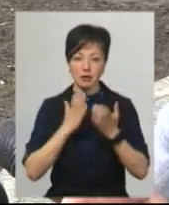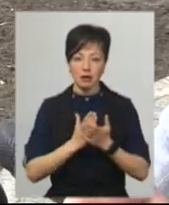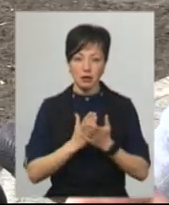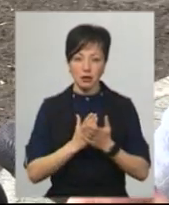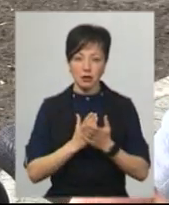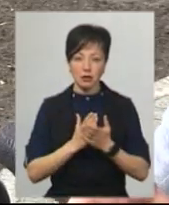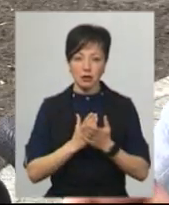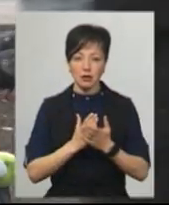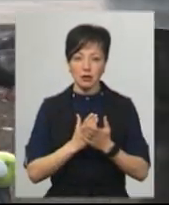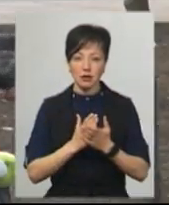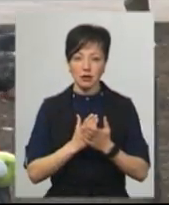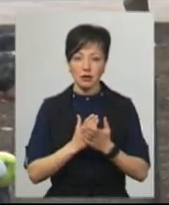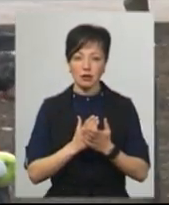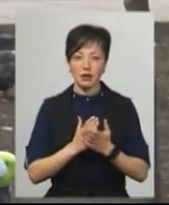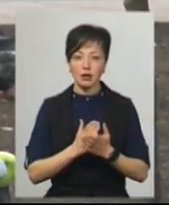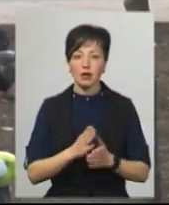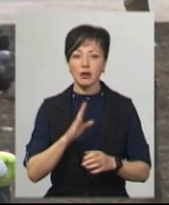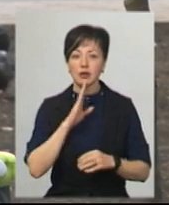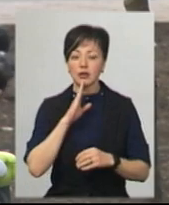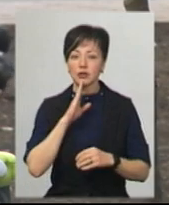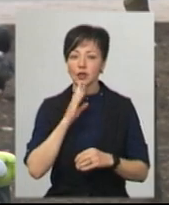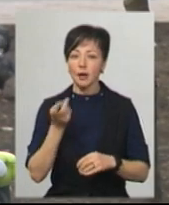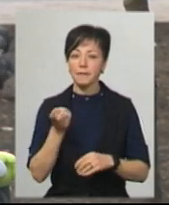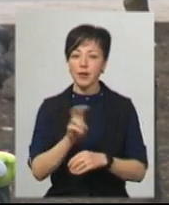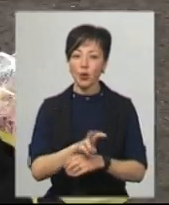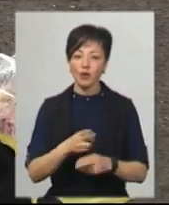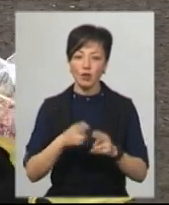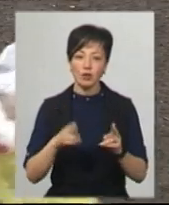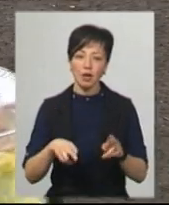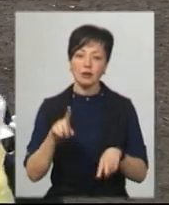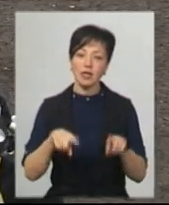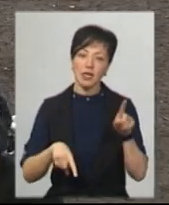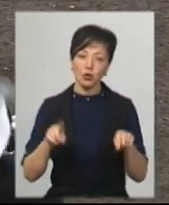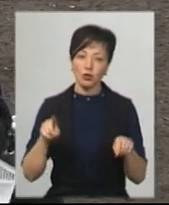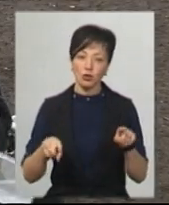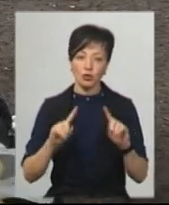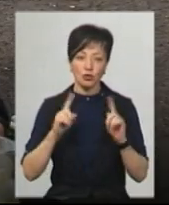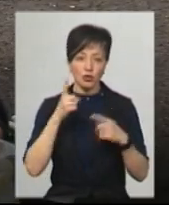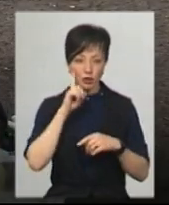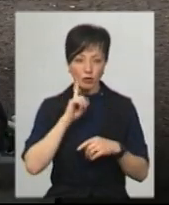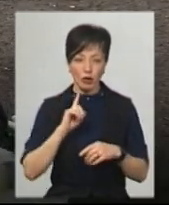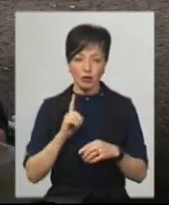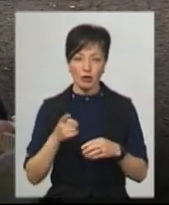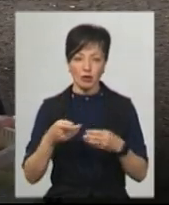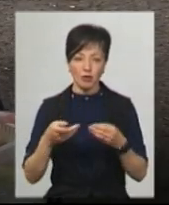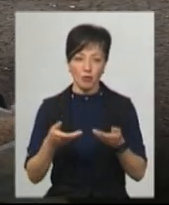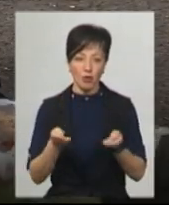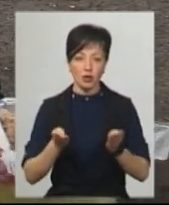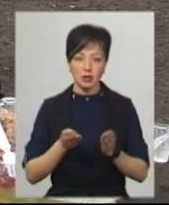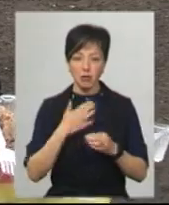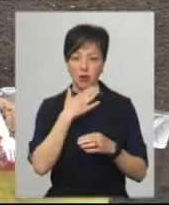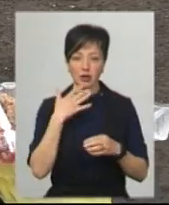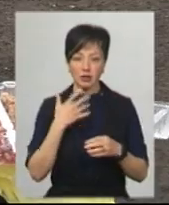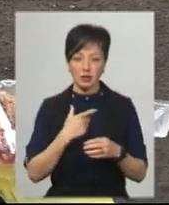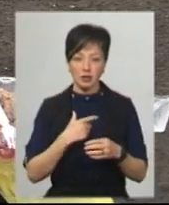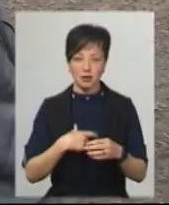Маска досить, який не має, який маска. Лариса Іщук приходить до вокзалу час від часу. Дуже смачно, кстаті, порції великі. Для мене це дуже багато,